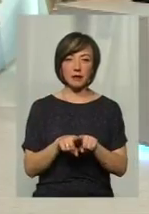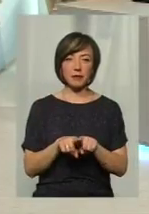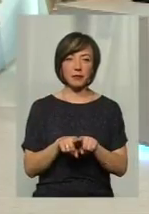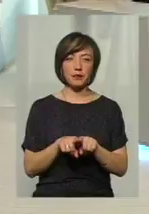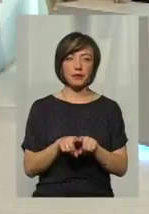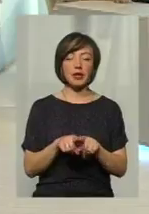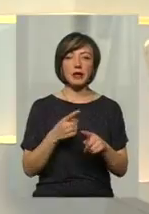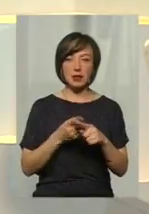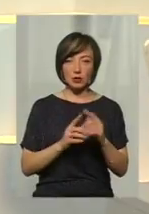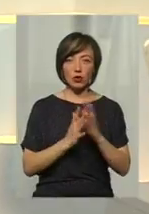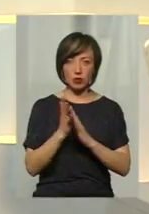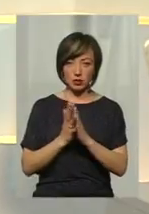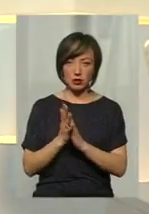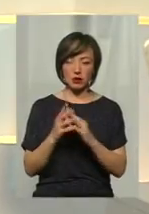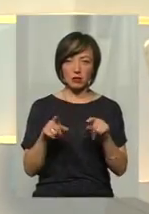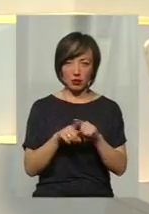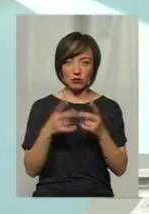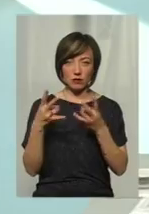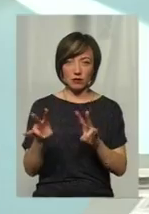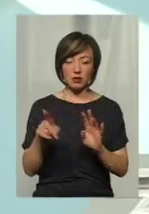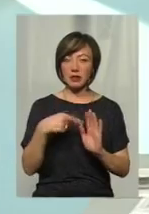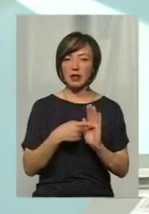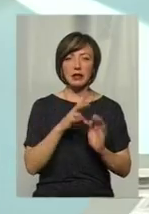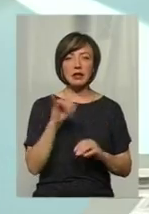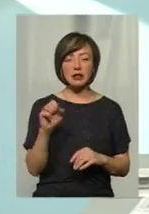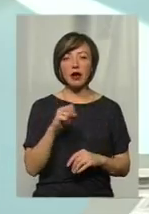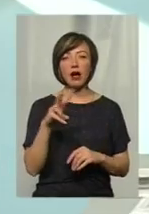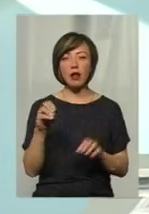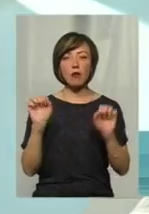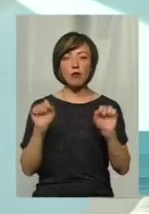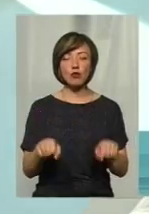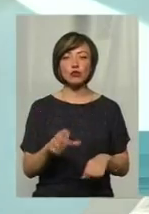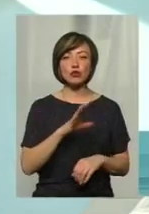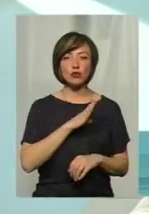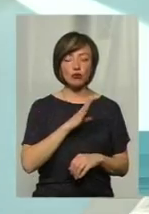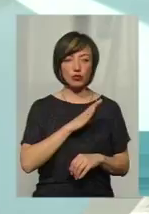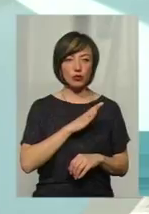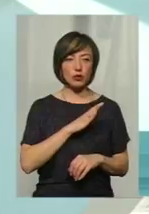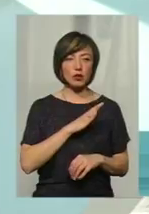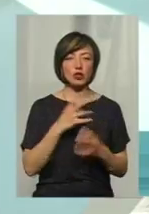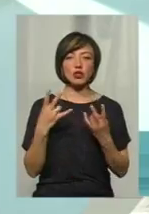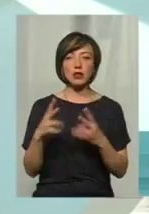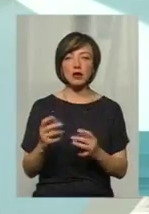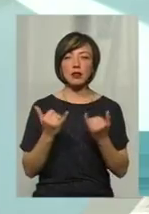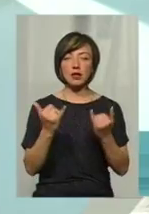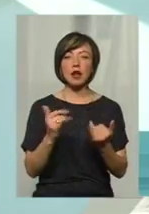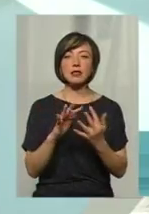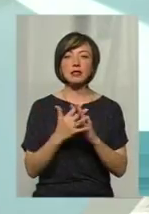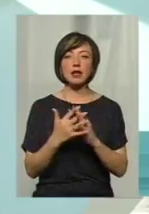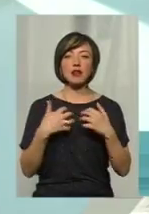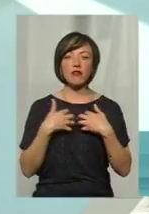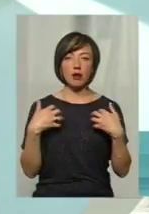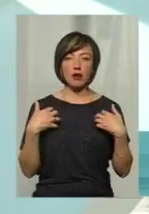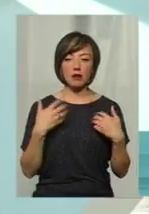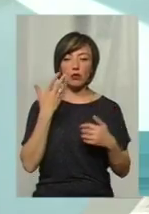А на ці рослини також скаржаться? Ні, на такі рослини ні, але вони можуть бути шкідливі для свійських тварин, при